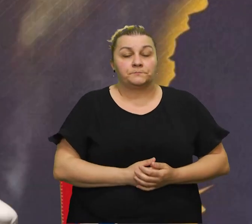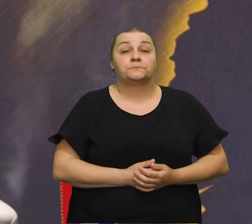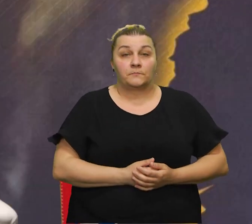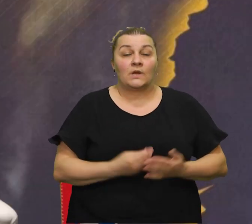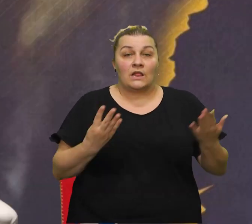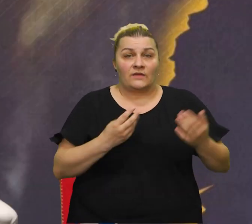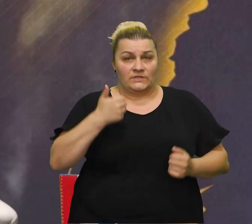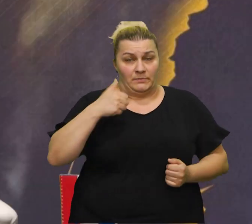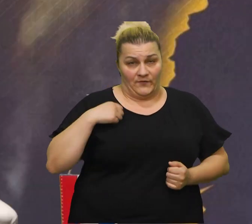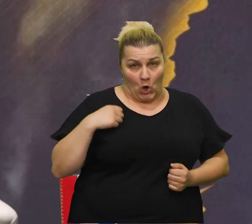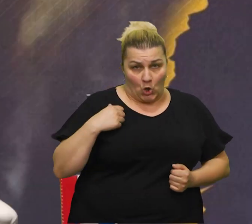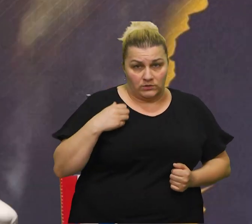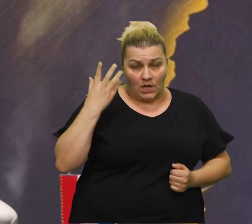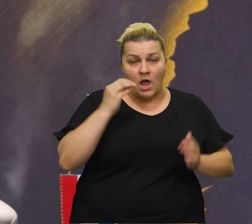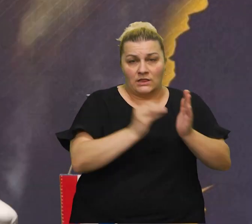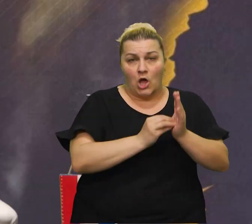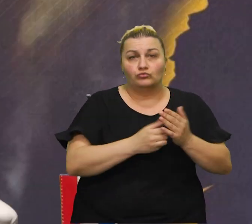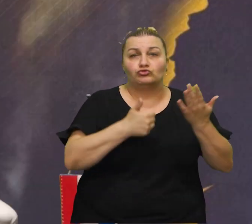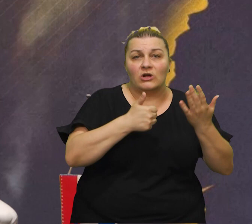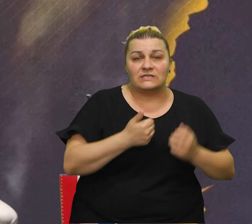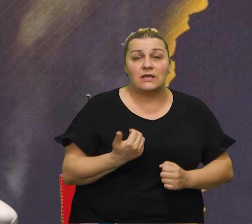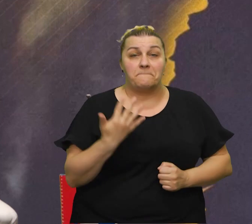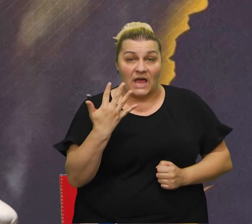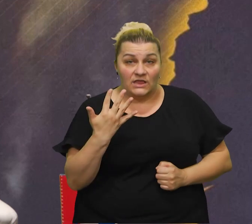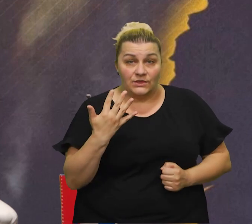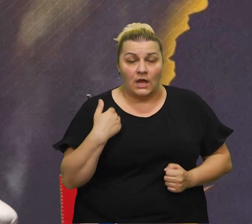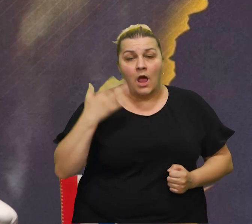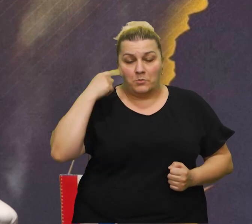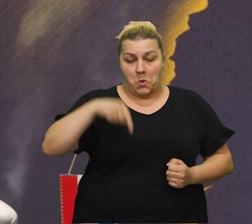91.6.5. ja sam bio u gradu Splitu,